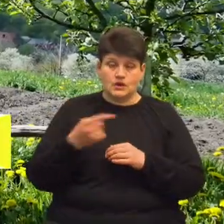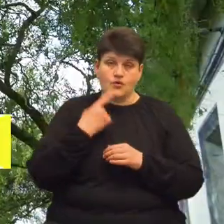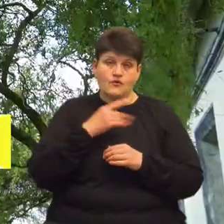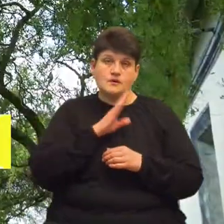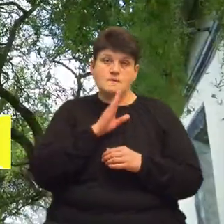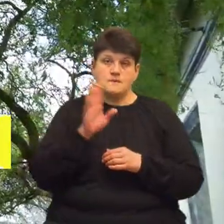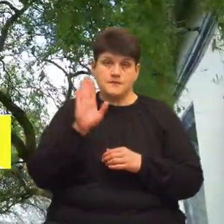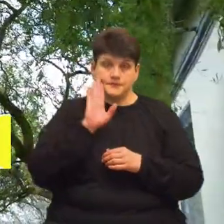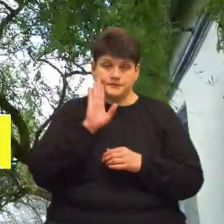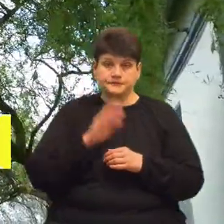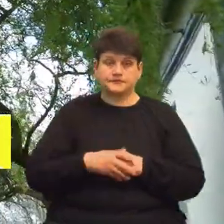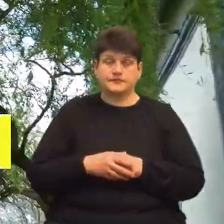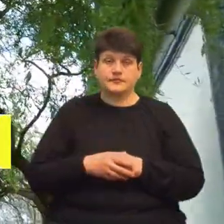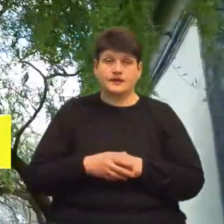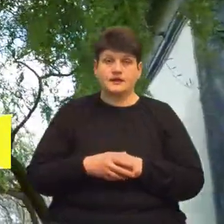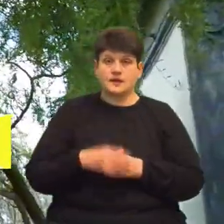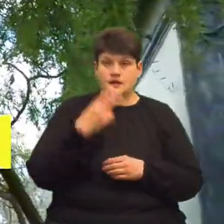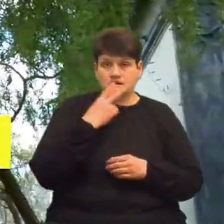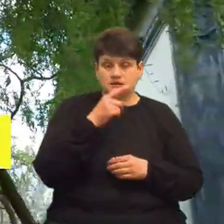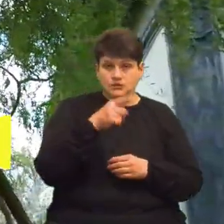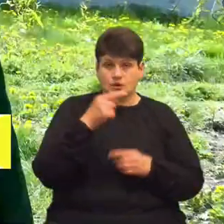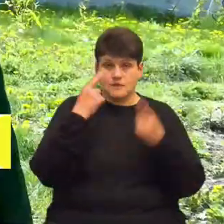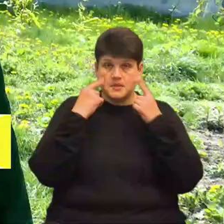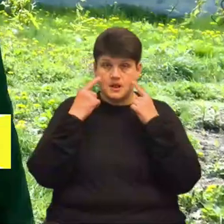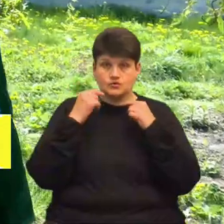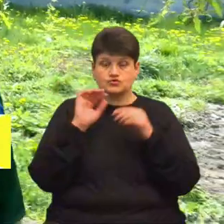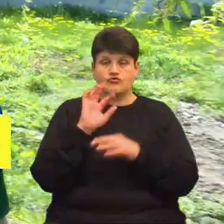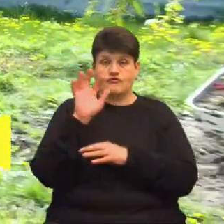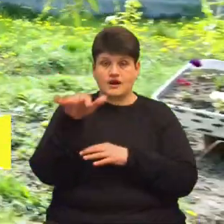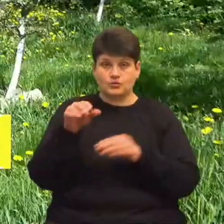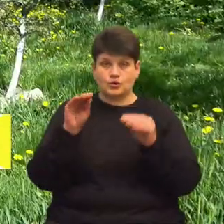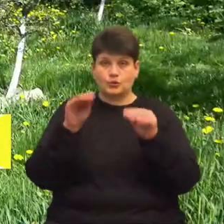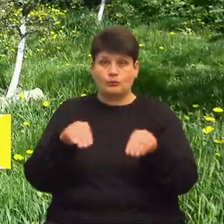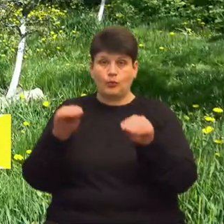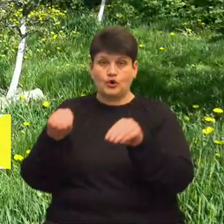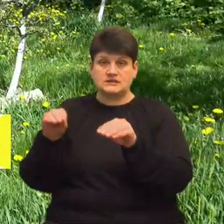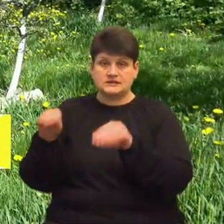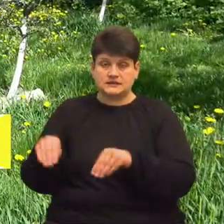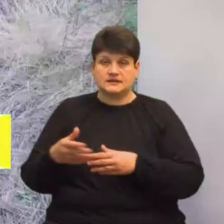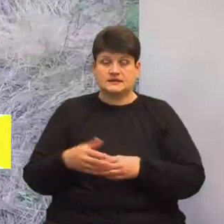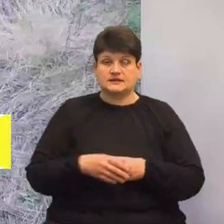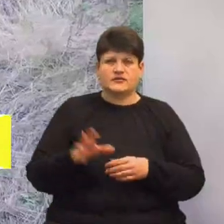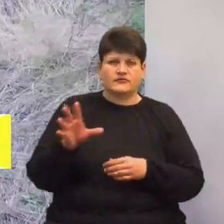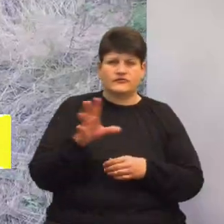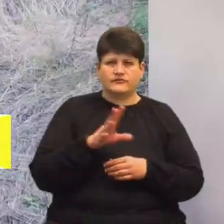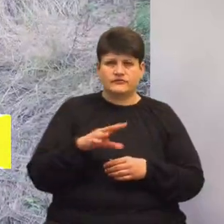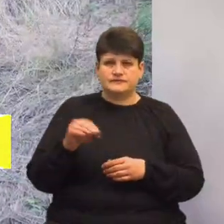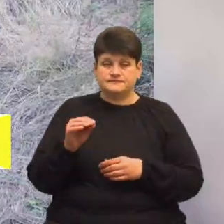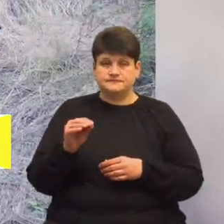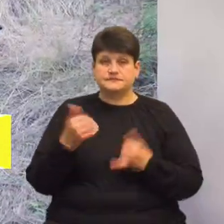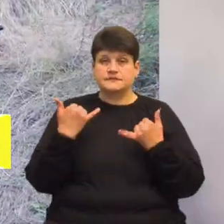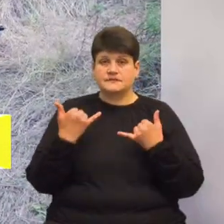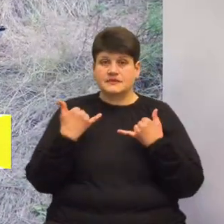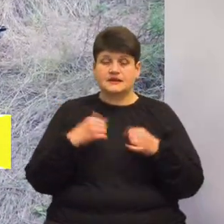мати. Бачите, ти дерева, оту плакучу вербу, він посадив одна і друга, і тут все садочок. Зараз Андрій